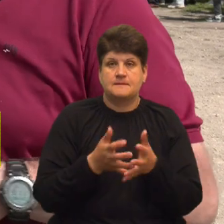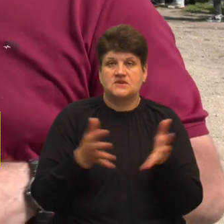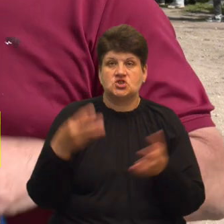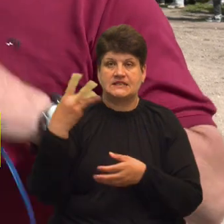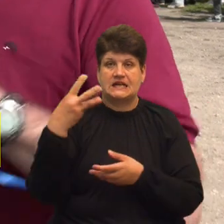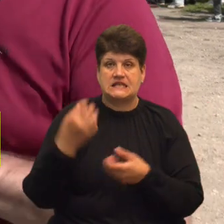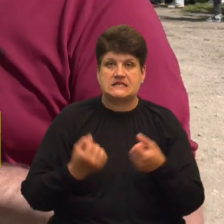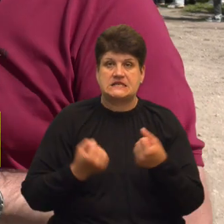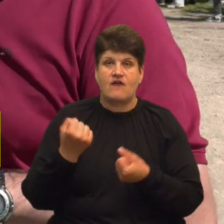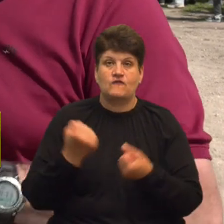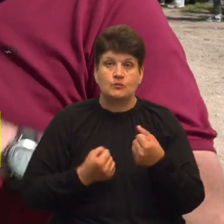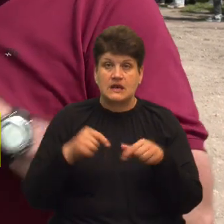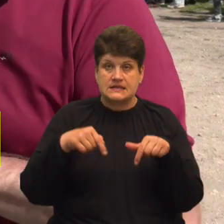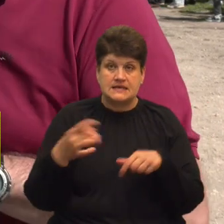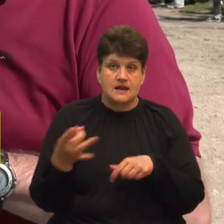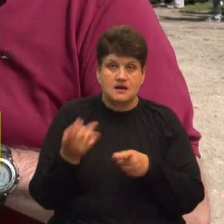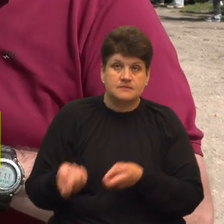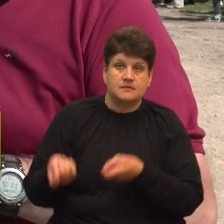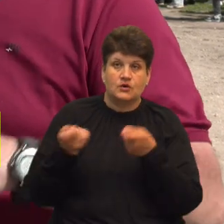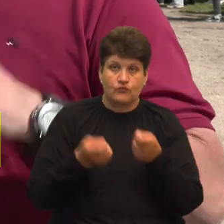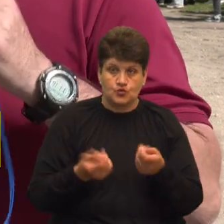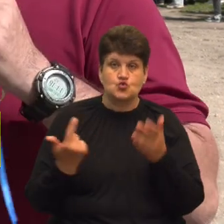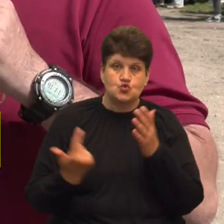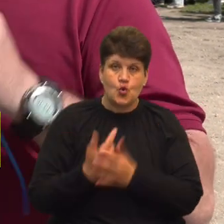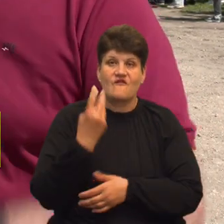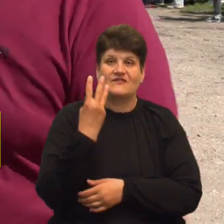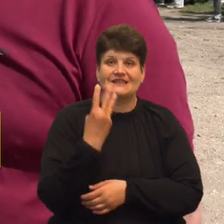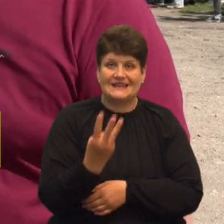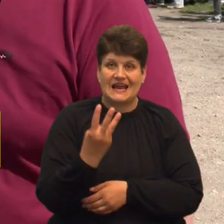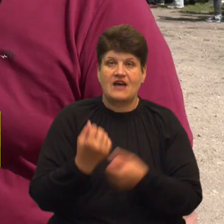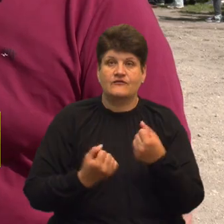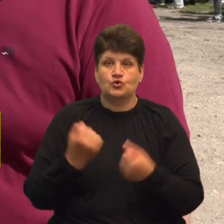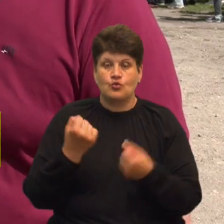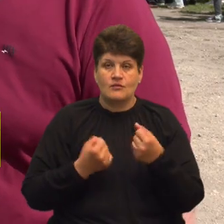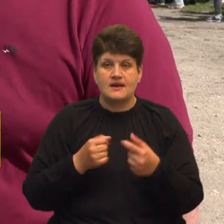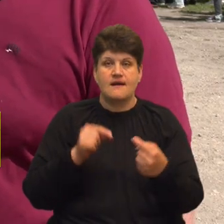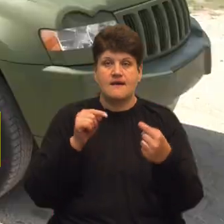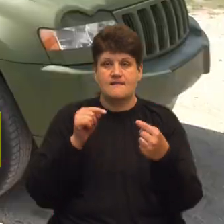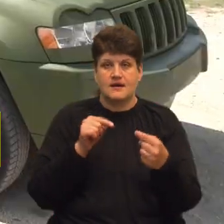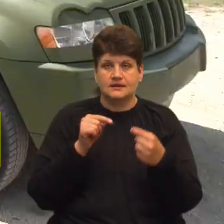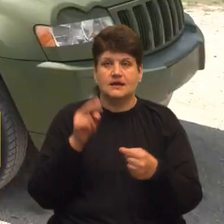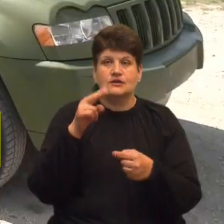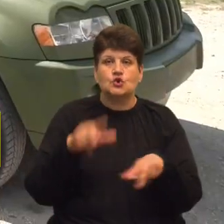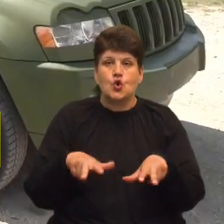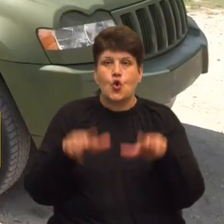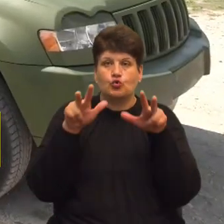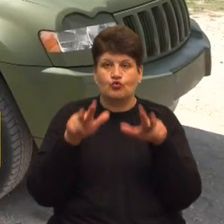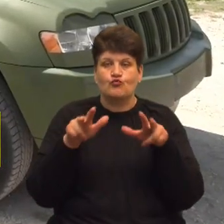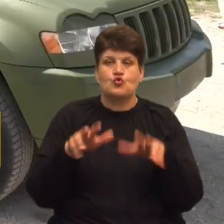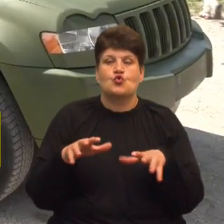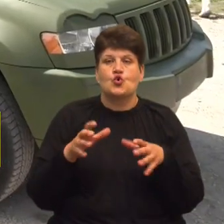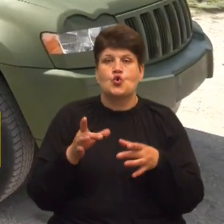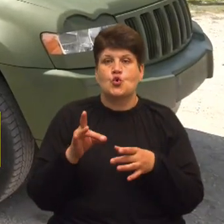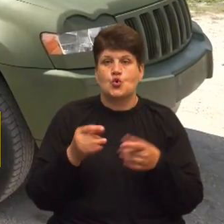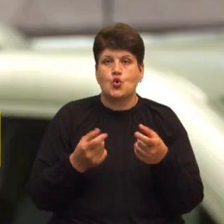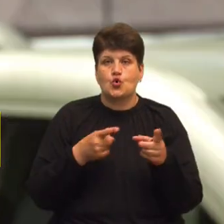вторгнення, цього разу ми веземо знову три автомобілі, антидронну рушницю, яка коштує 15 тисяч євро. Іванна Павленчак –